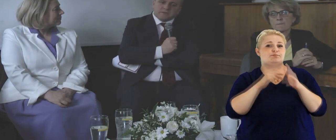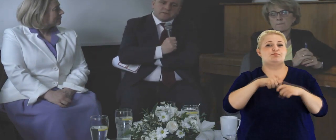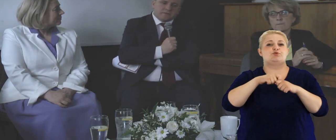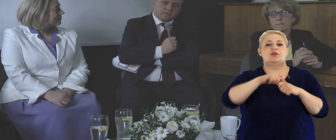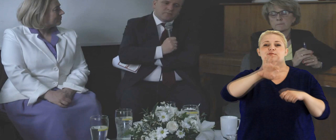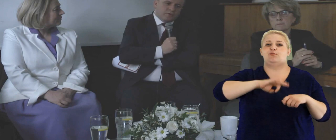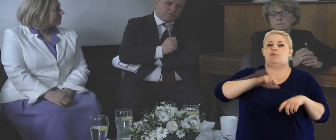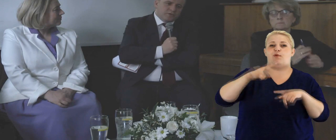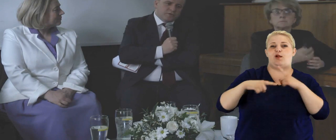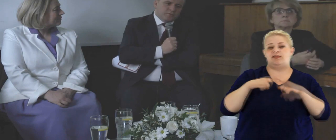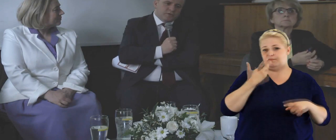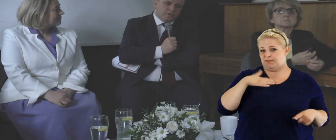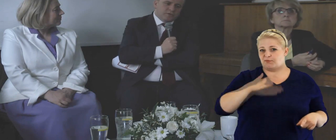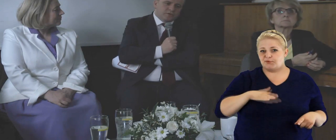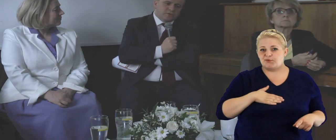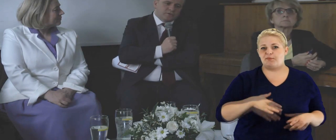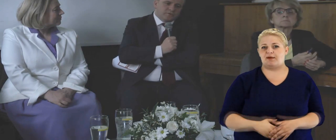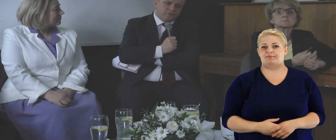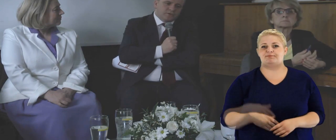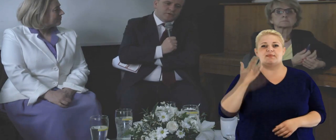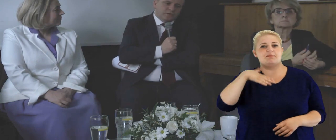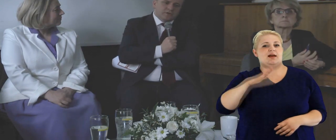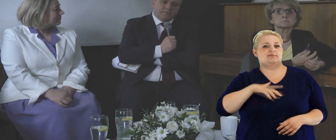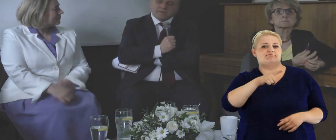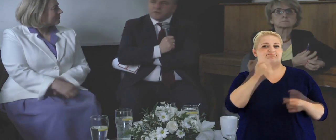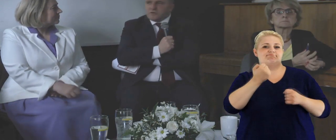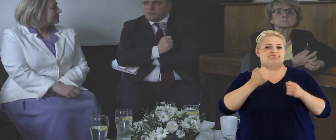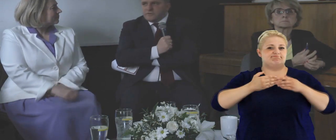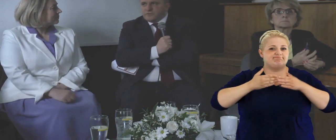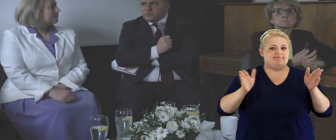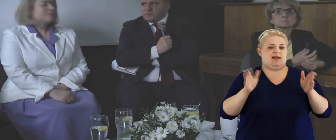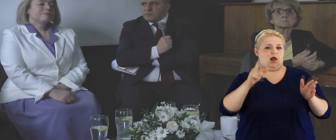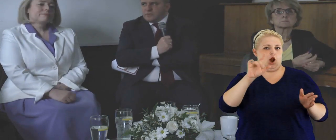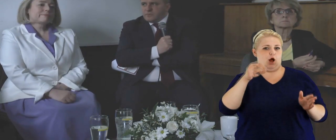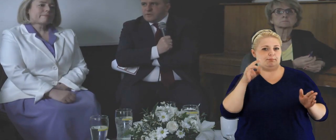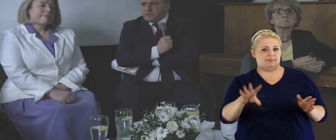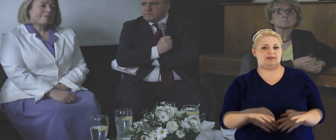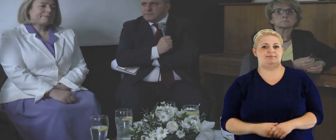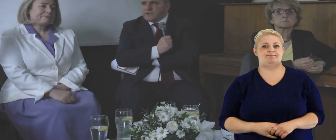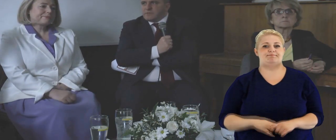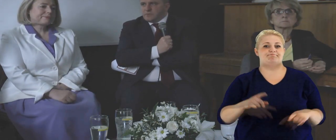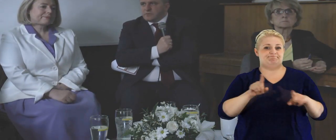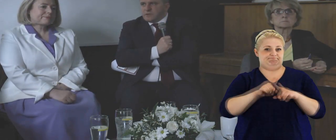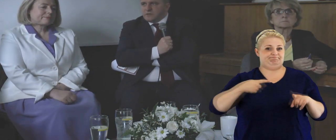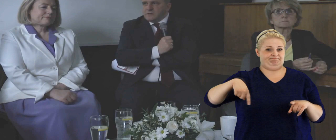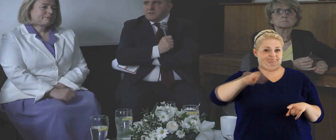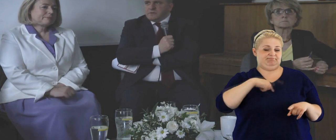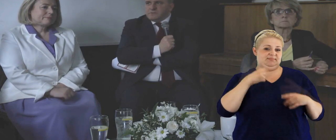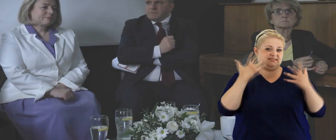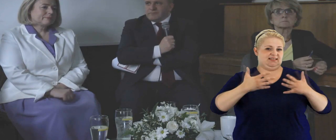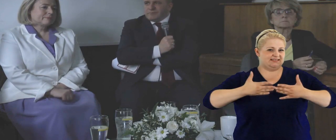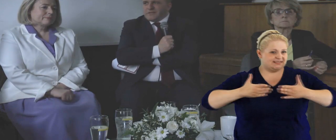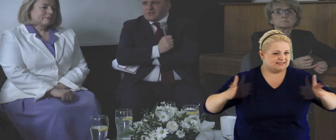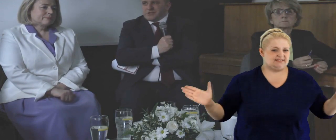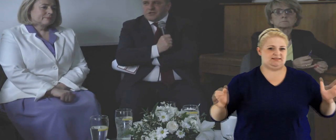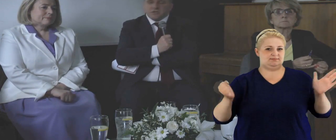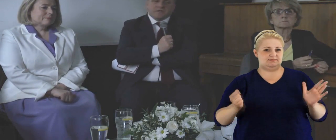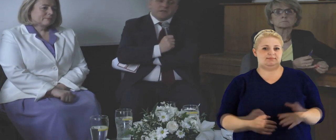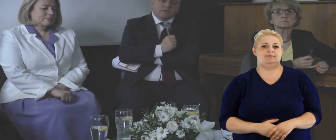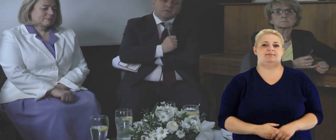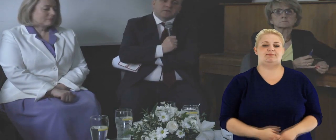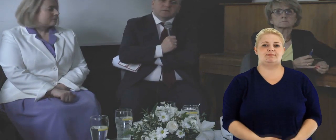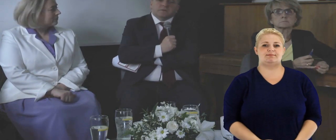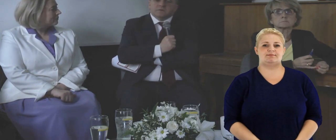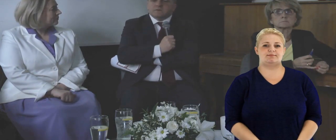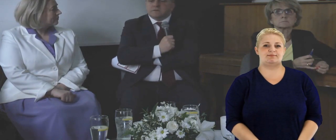kodeks moich przyjaciół politycznych, toristów, którzy bardzo szeroko definiują lobbying, tak jak my tutaj, najszerzej jak